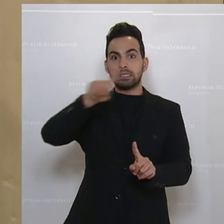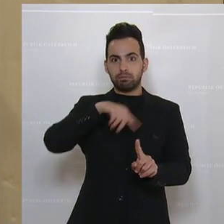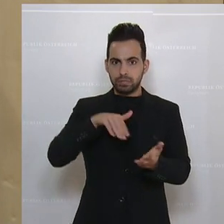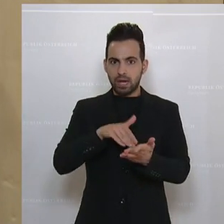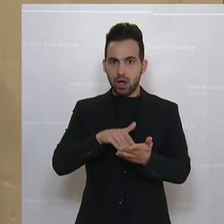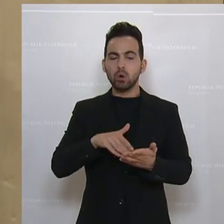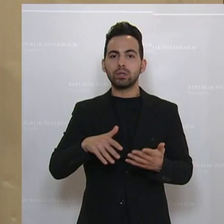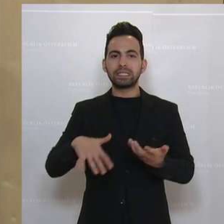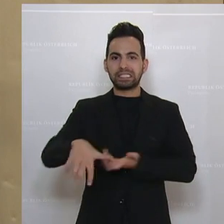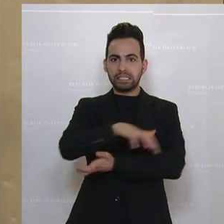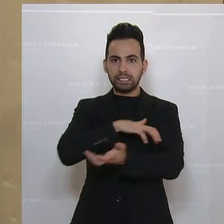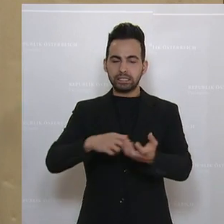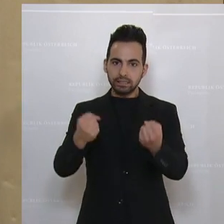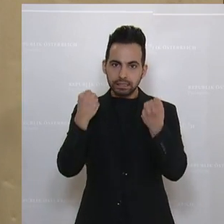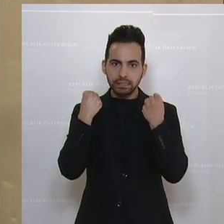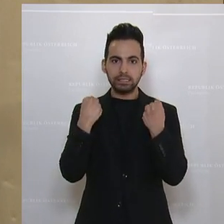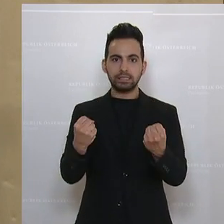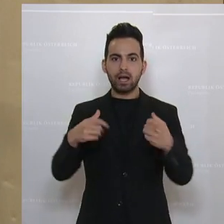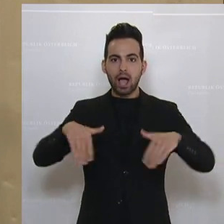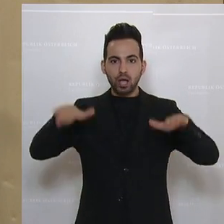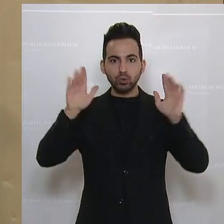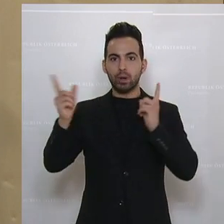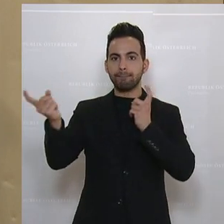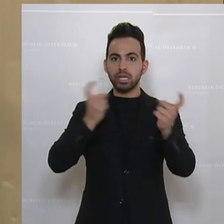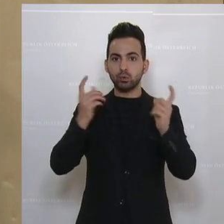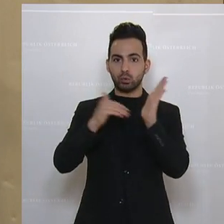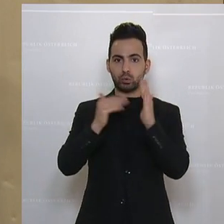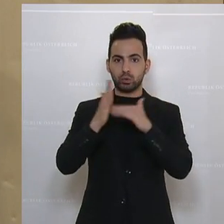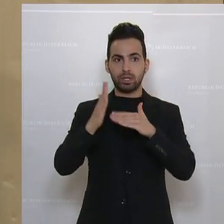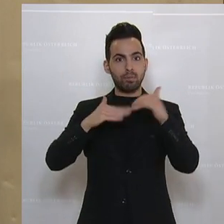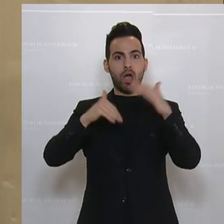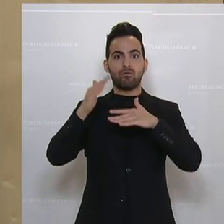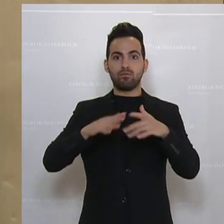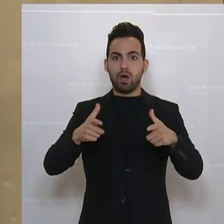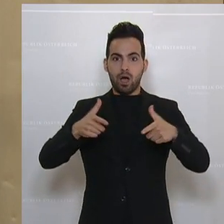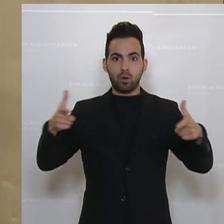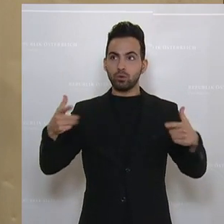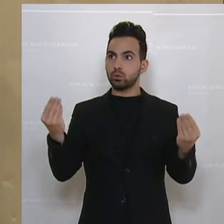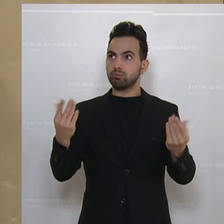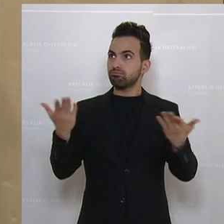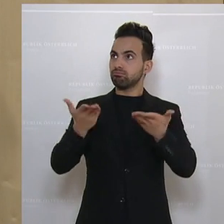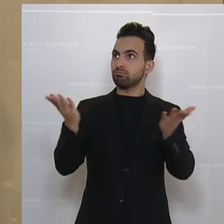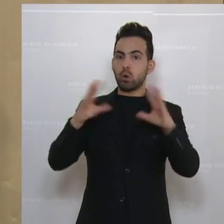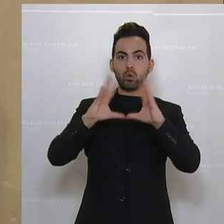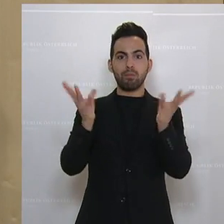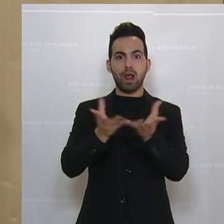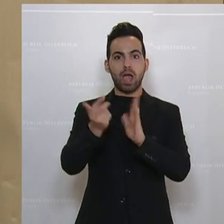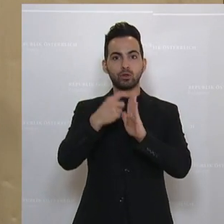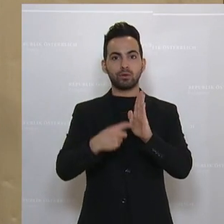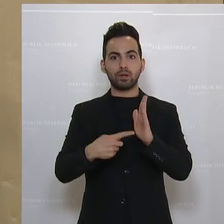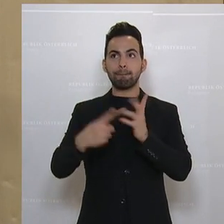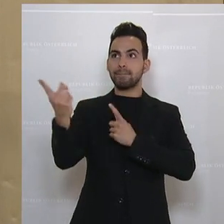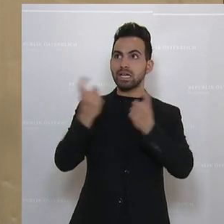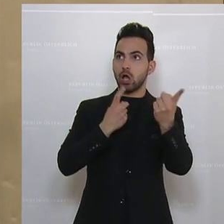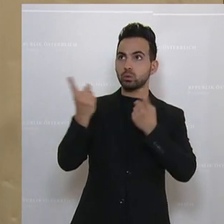dringend ein krisenfestes Asyl und Migrationssystem, das dieser globalen Herausforderung der Migration, wirklich